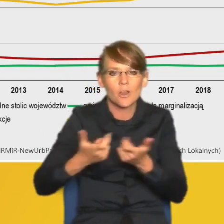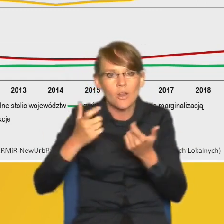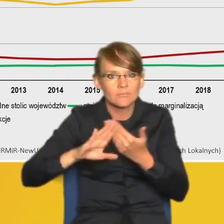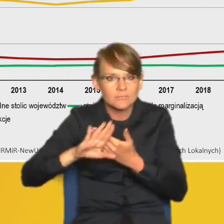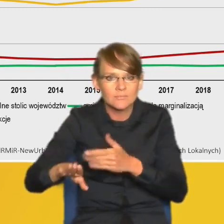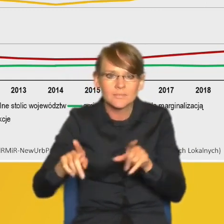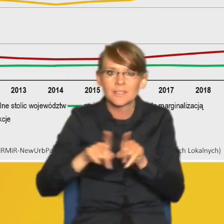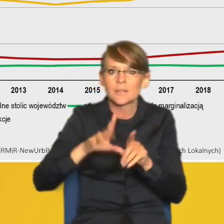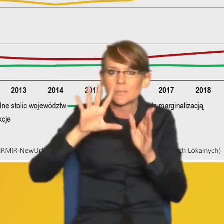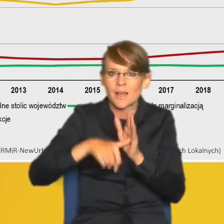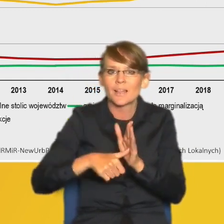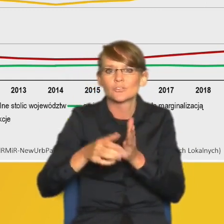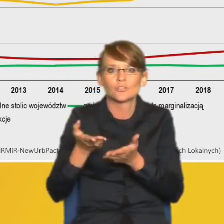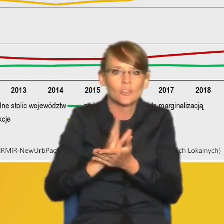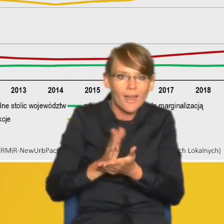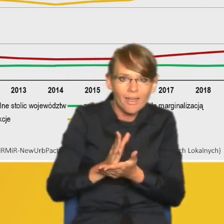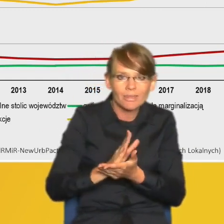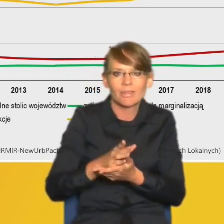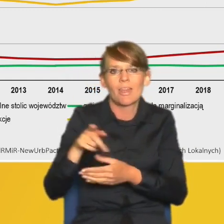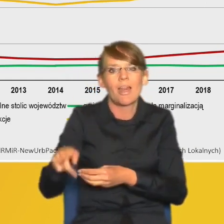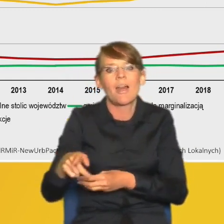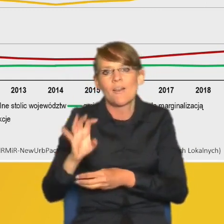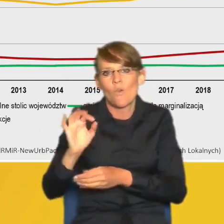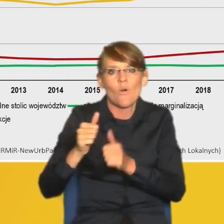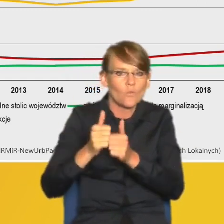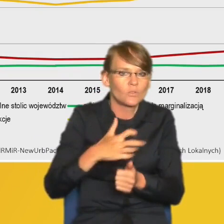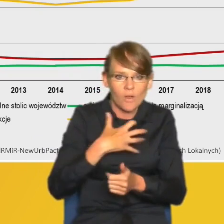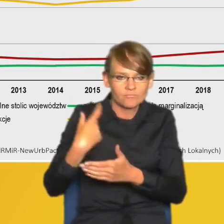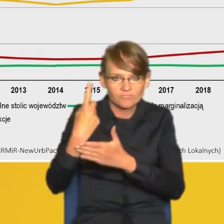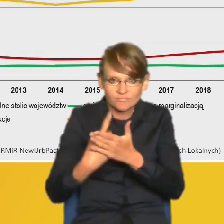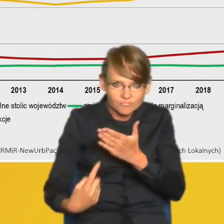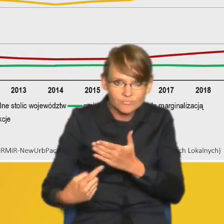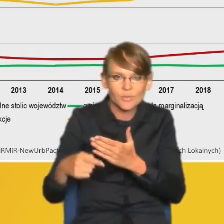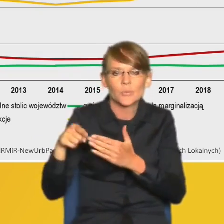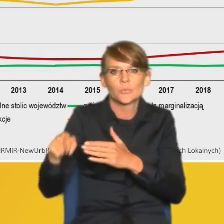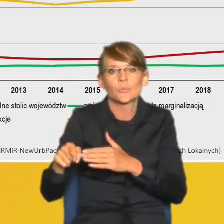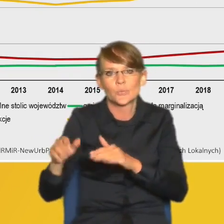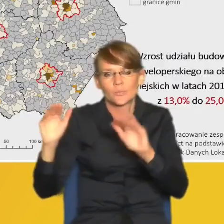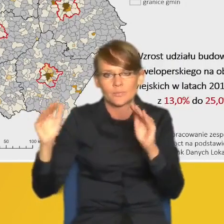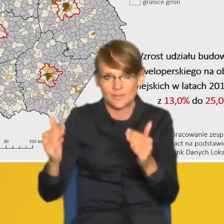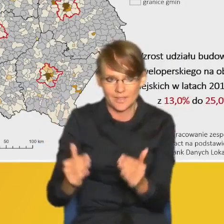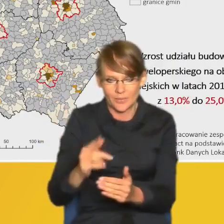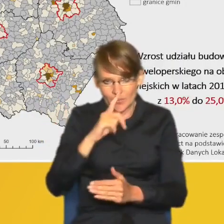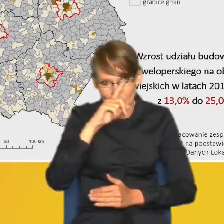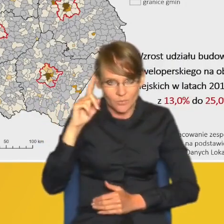średnich tracących funkcje, co wskazuje nam na zachodzenie procesów polaryzacji.